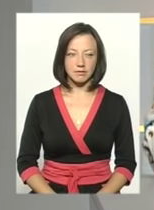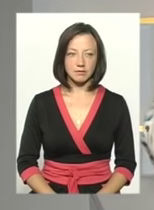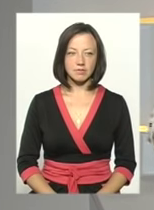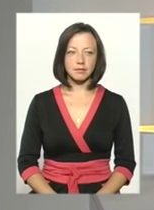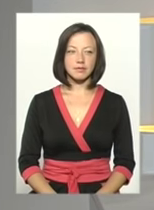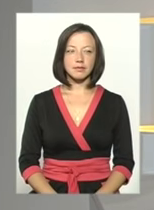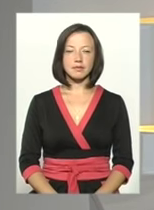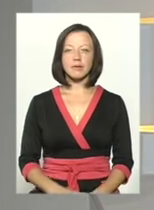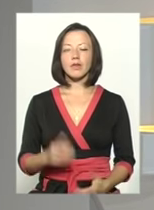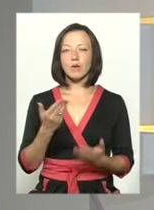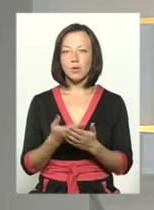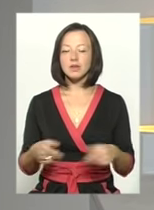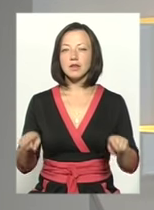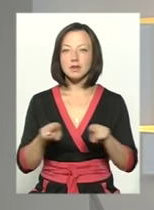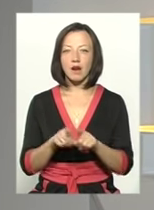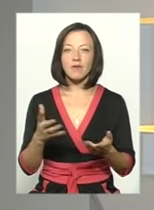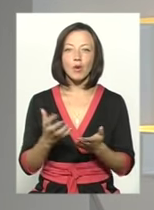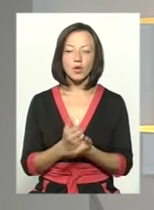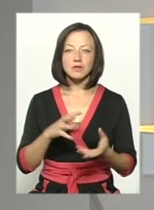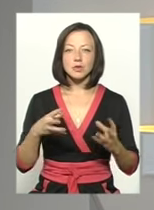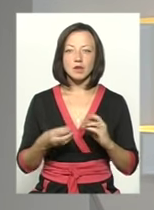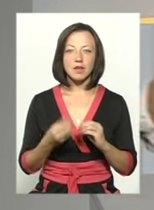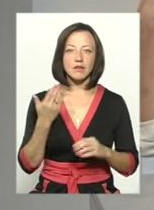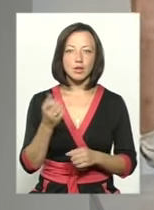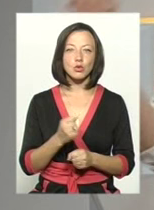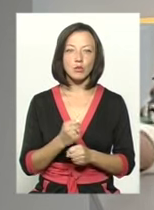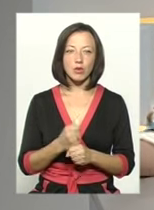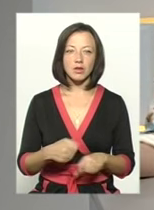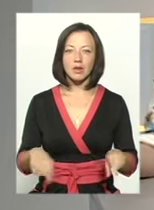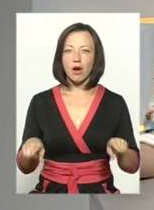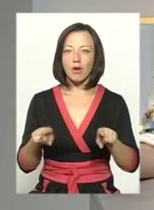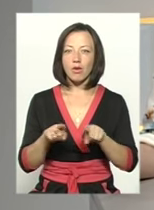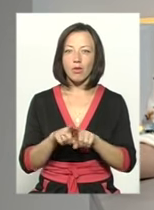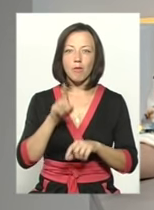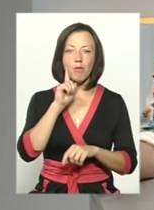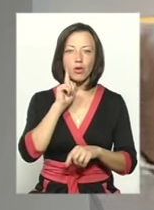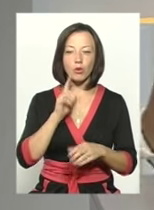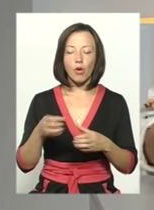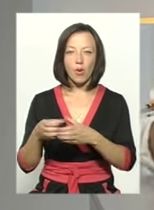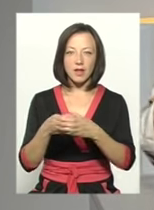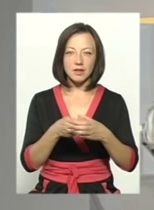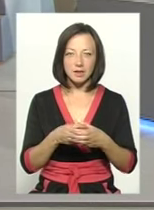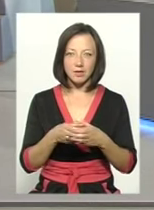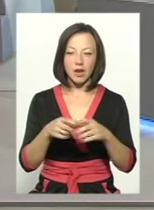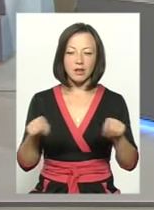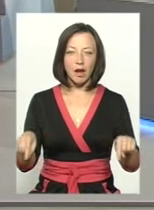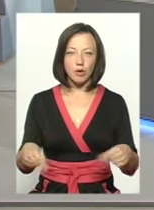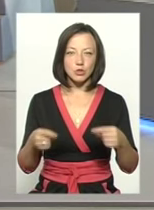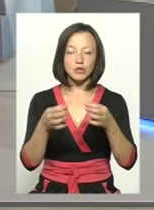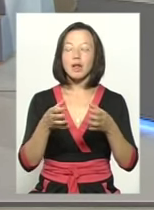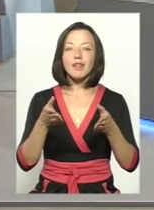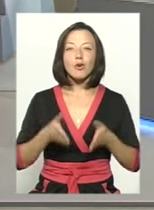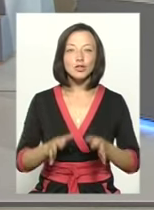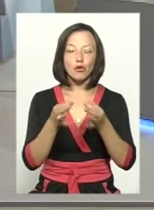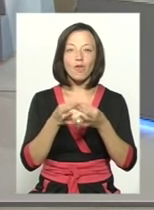Ось так виходить, що в результаті вашої роботи, такого абсолютно молодого колективу, народженого вже вільними,